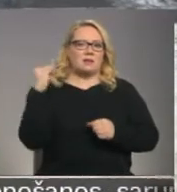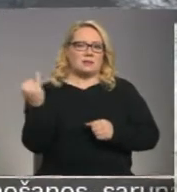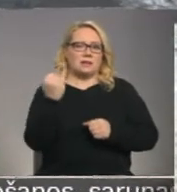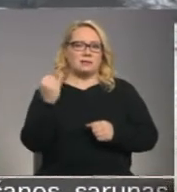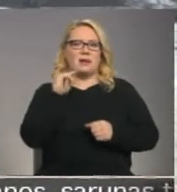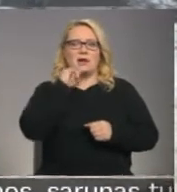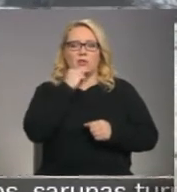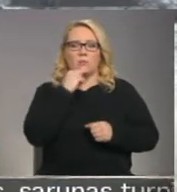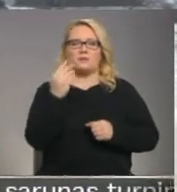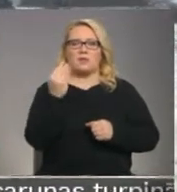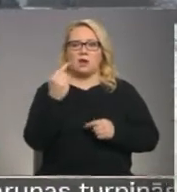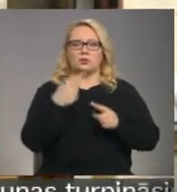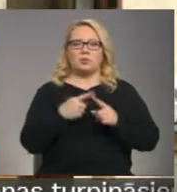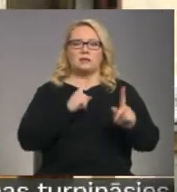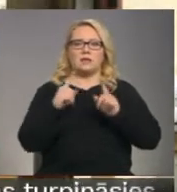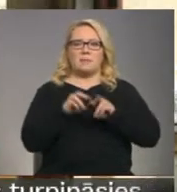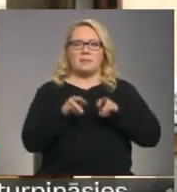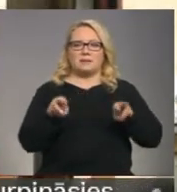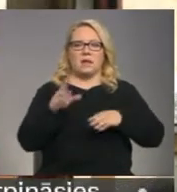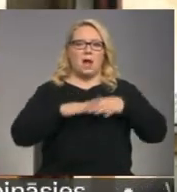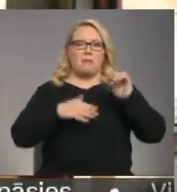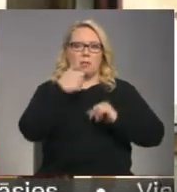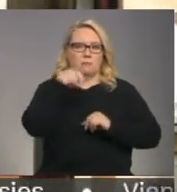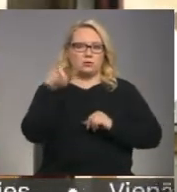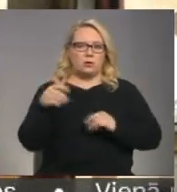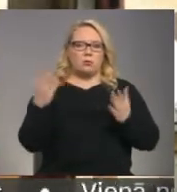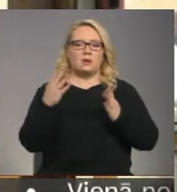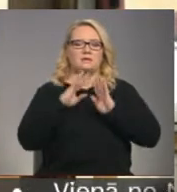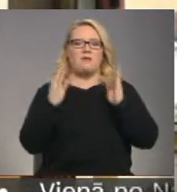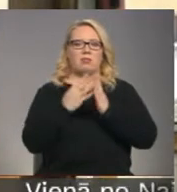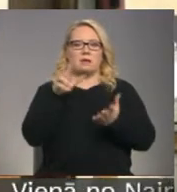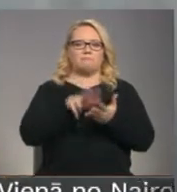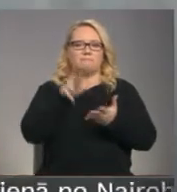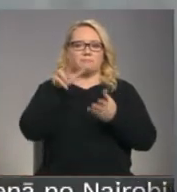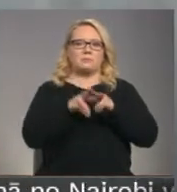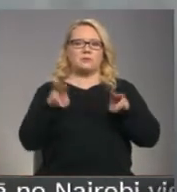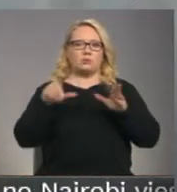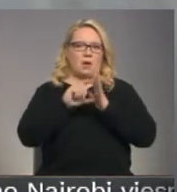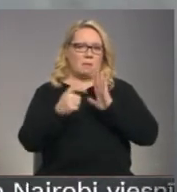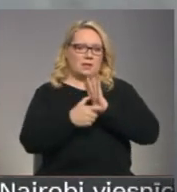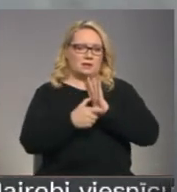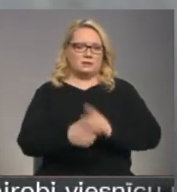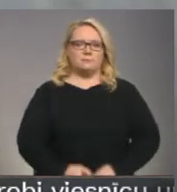Tās ir ekonomikas, finanšu un satiksmes ministriju amatpersonas, kuras valdēja apstiprina ministru kabinets.